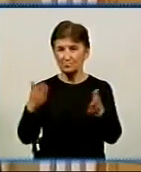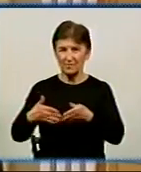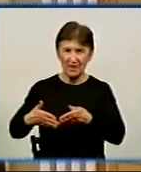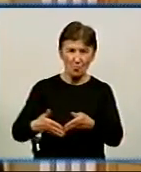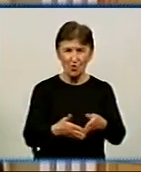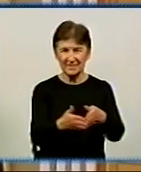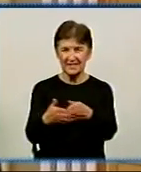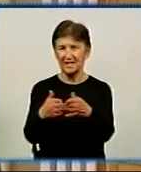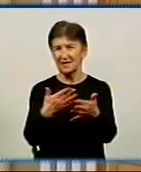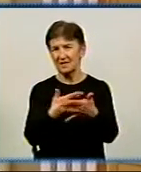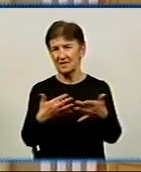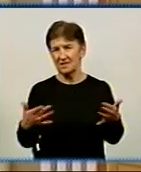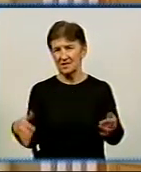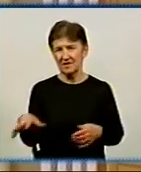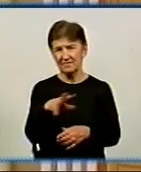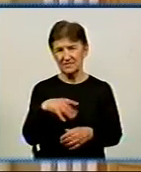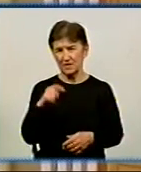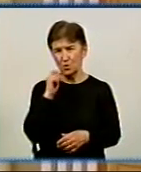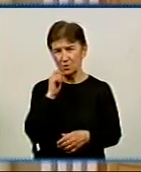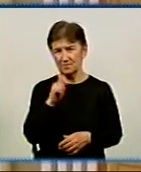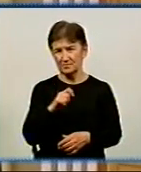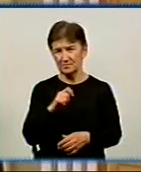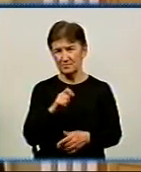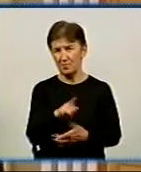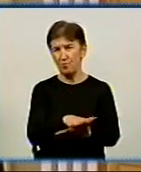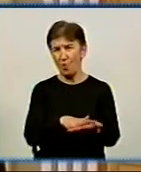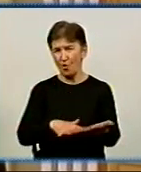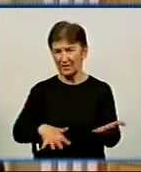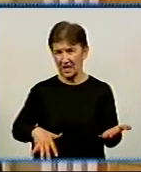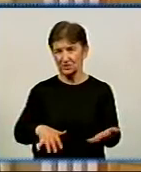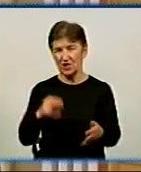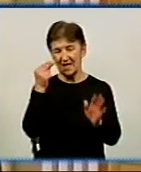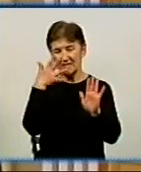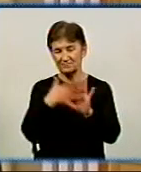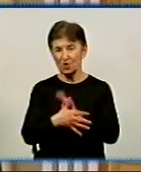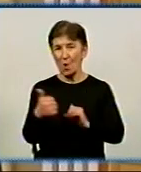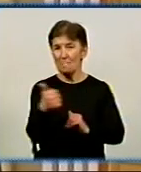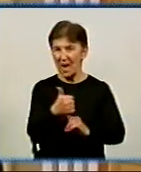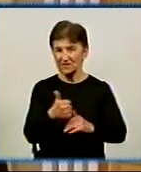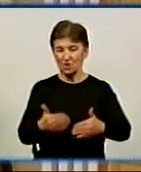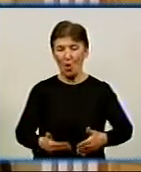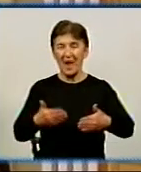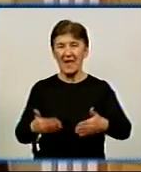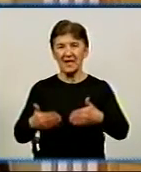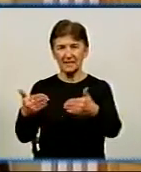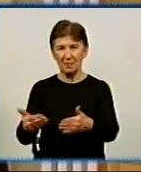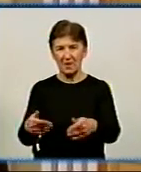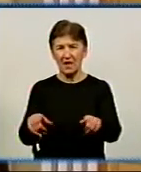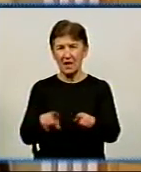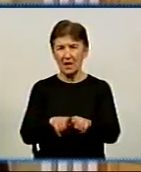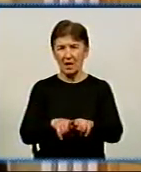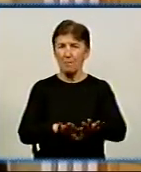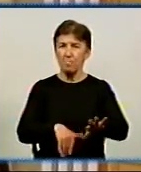високомобільних десантних військ Збройних сил України. В подальшому, вже з вивченням першого етапу досвіду, першого етапу та пропозиції